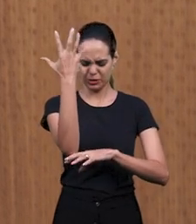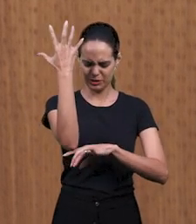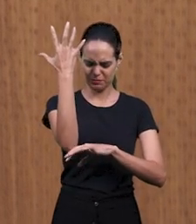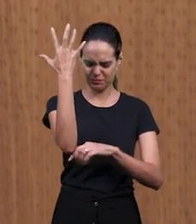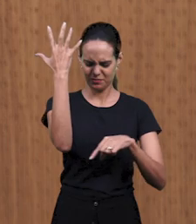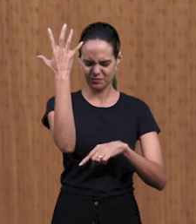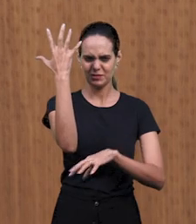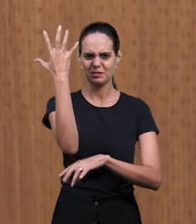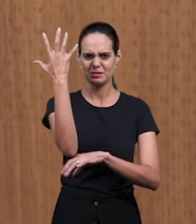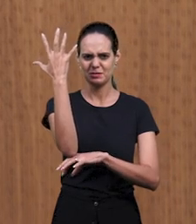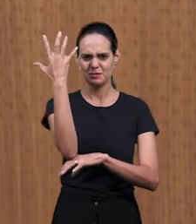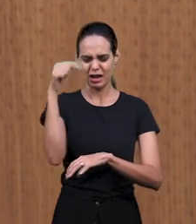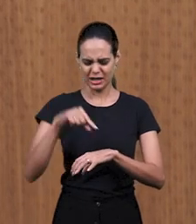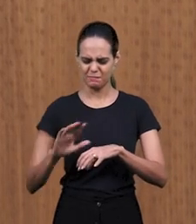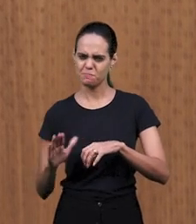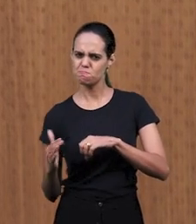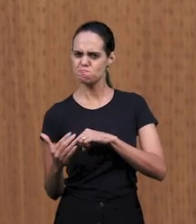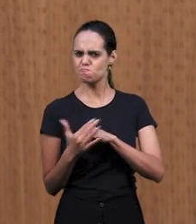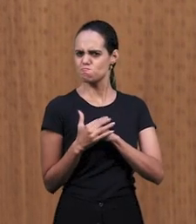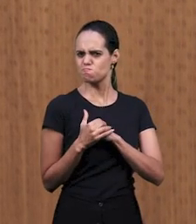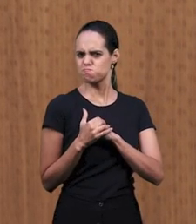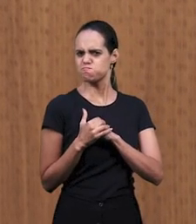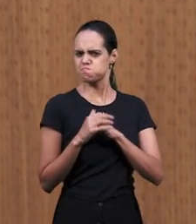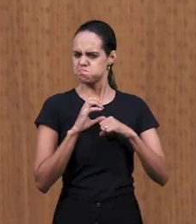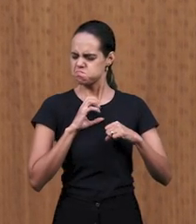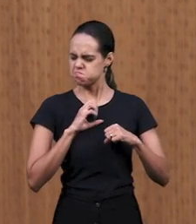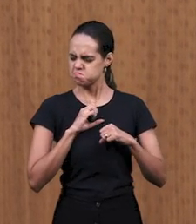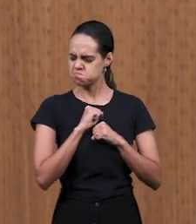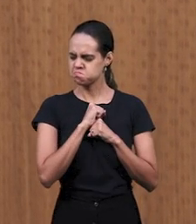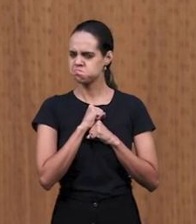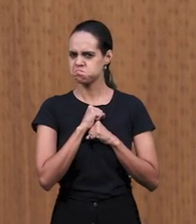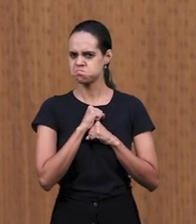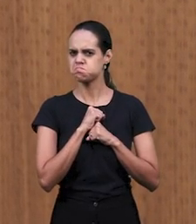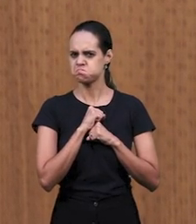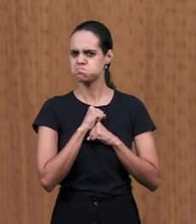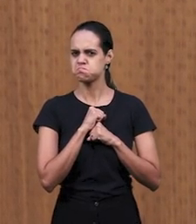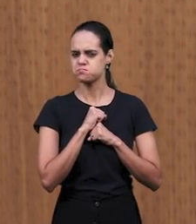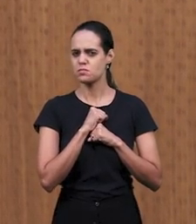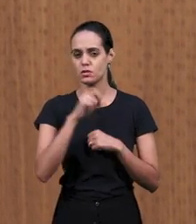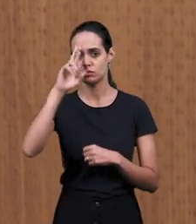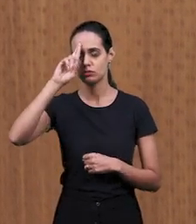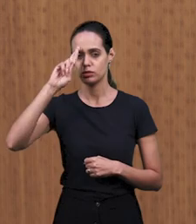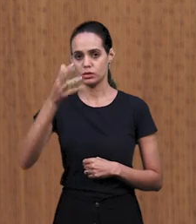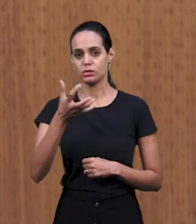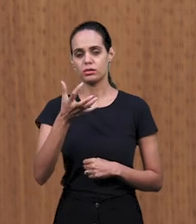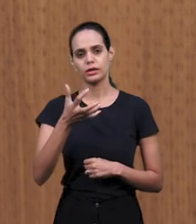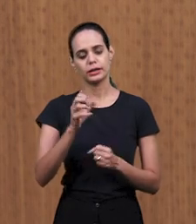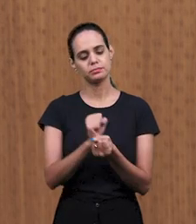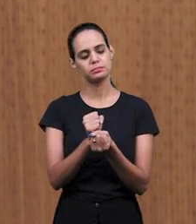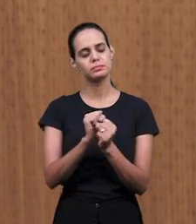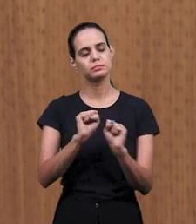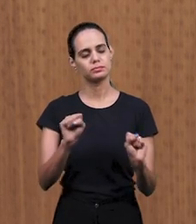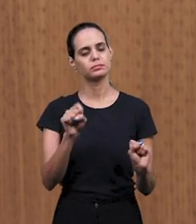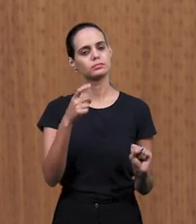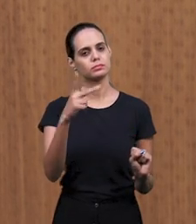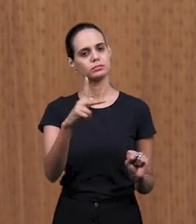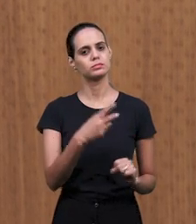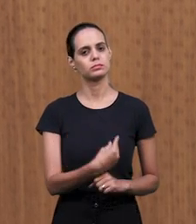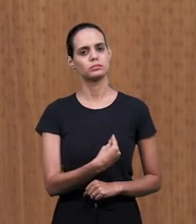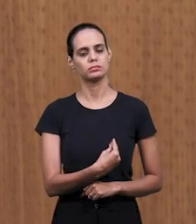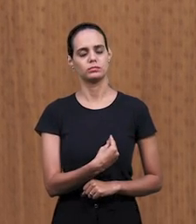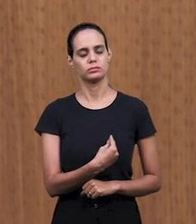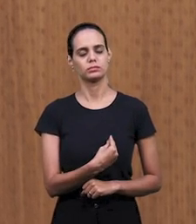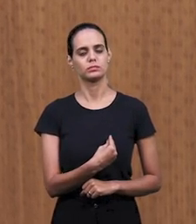видит. Но Бог хочет тебя освободить от этой горечи в этот день. И Бог дал видение об одной